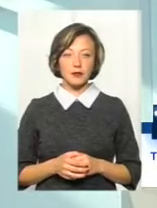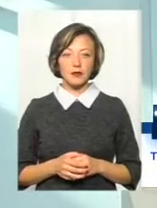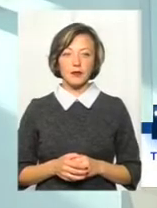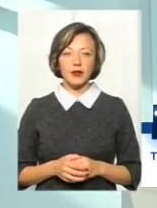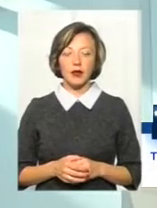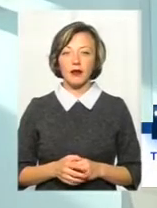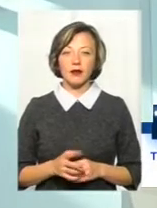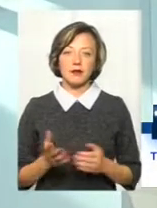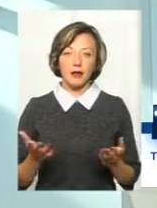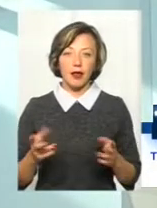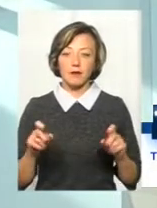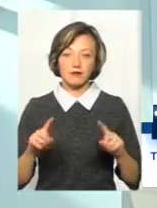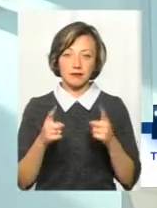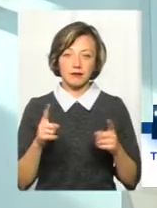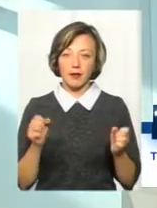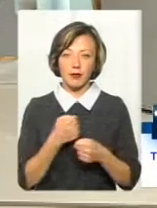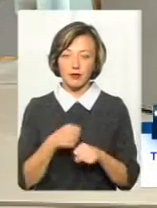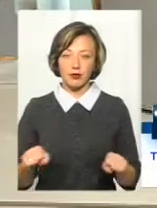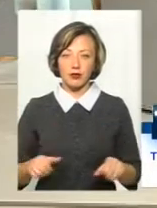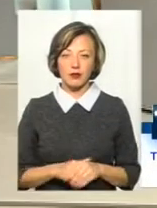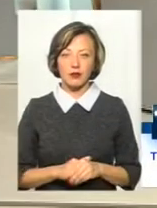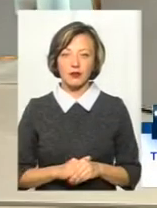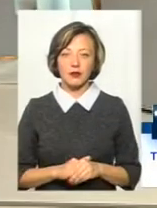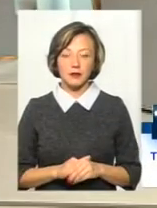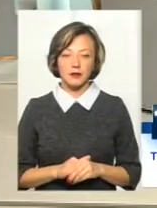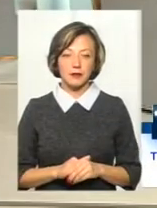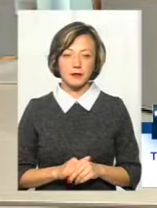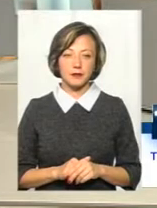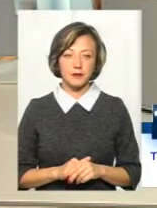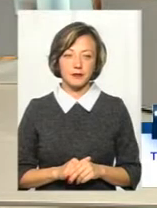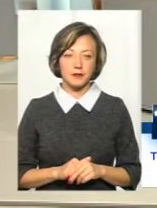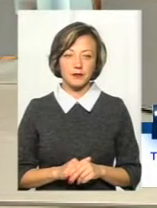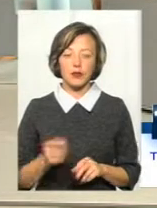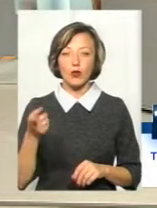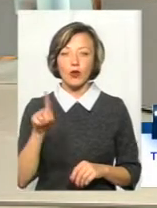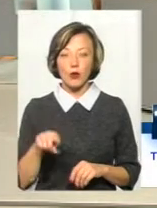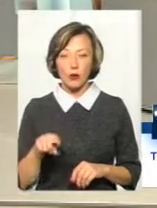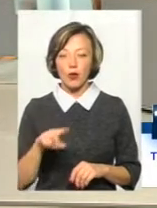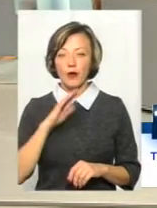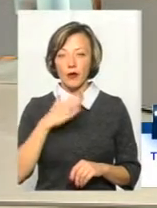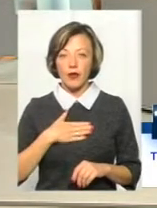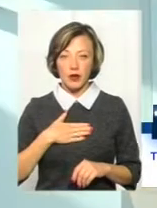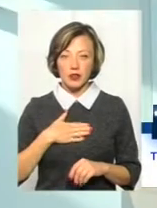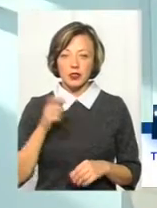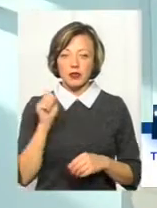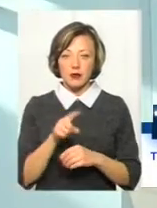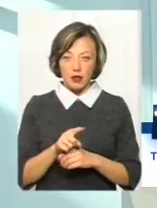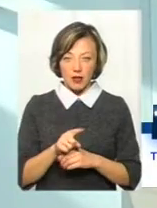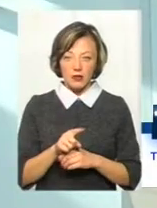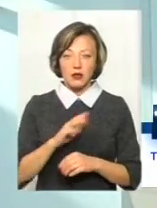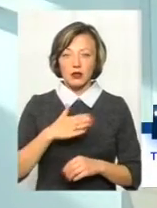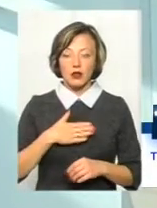не пойман ні вор. Практично нереально. Практично нереально. Тому наше завдання,